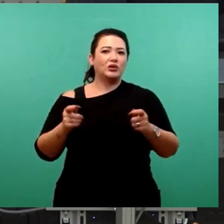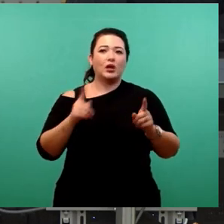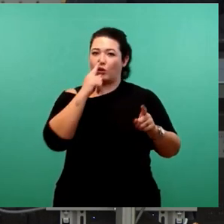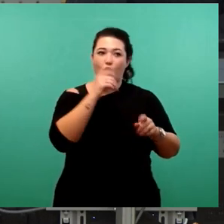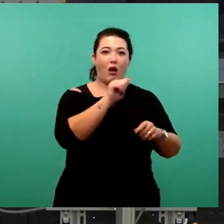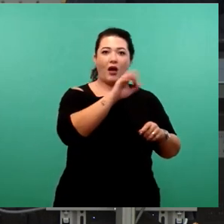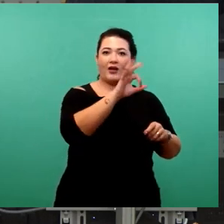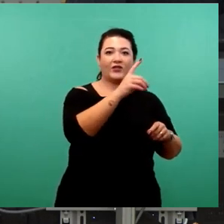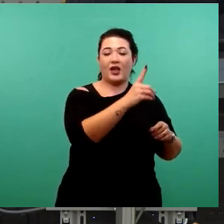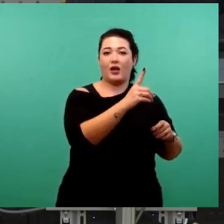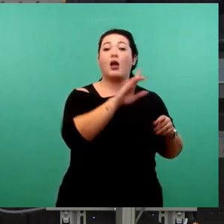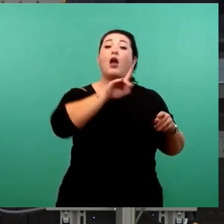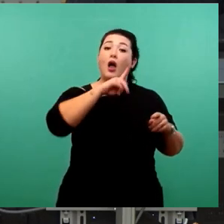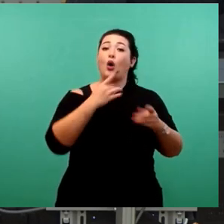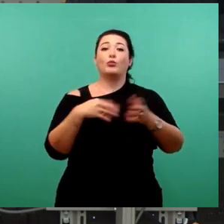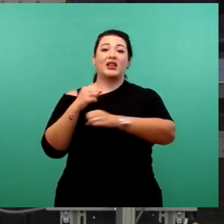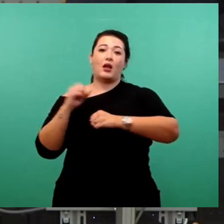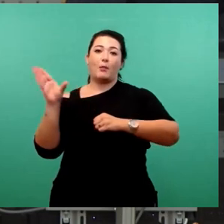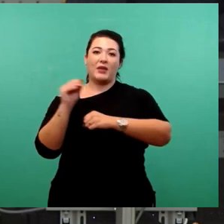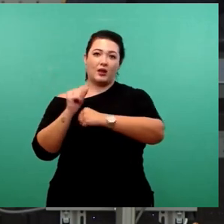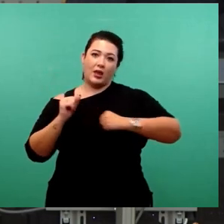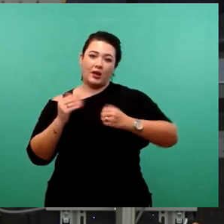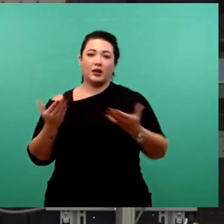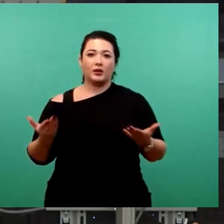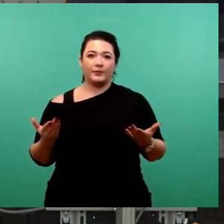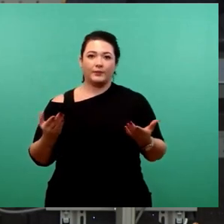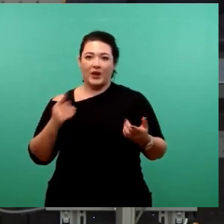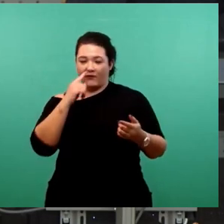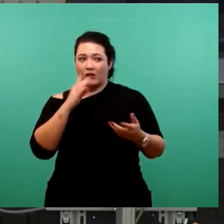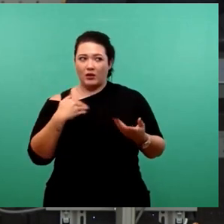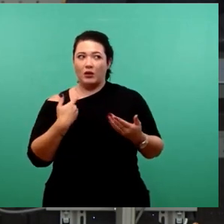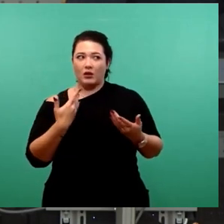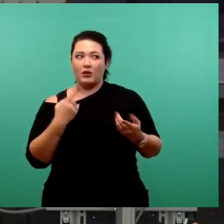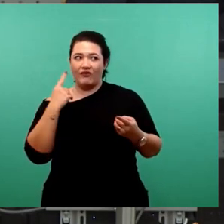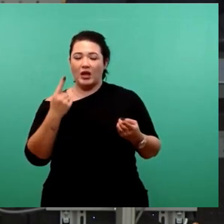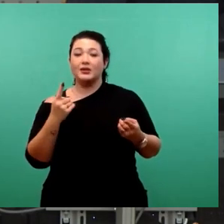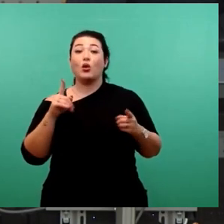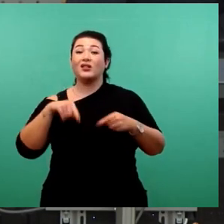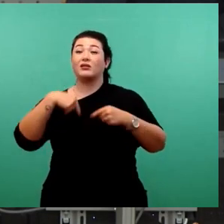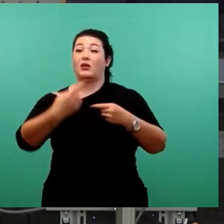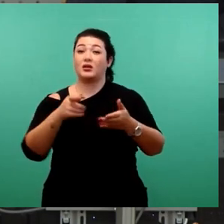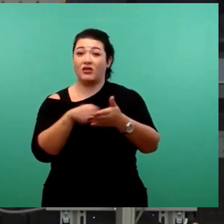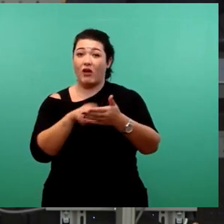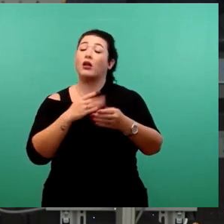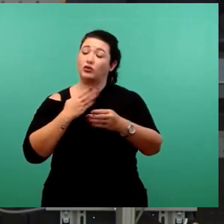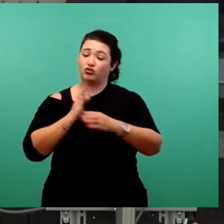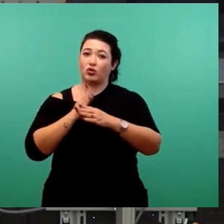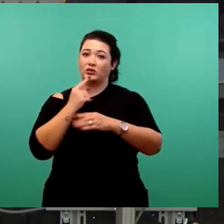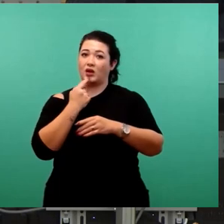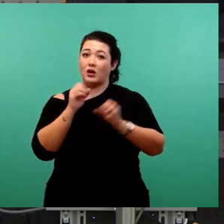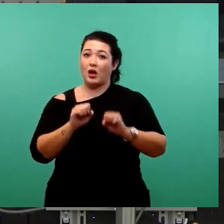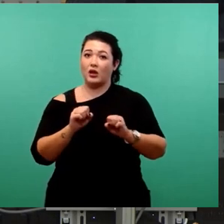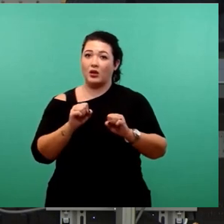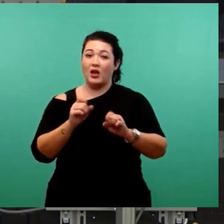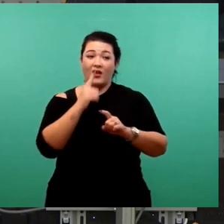sondern ich glaube auch mit den Linken, wenn ich das noch weiß. Und eins für den nächsten Wahlkampf sage ich schon mal, ohne so ein